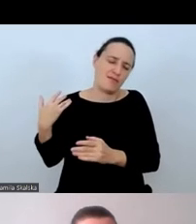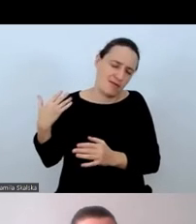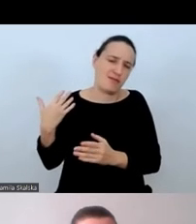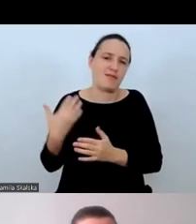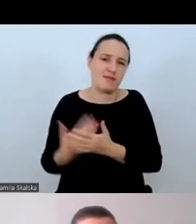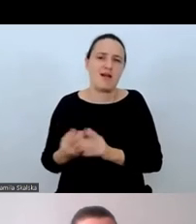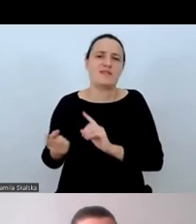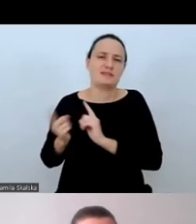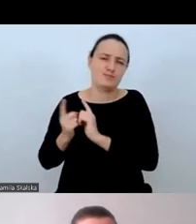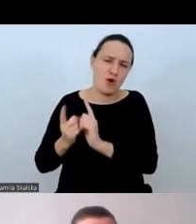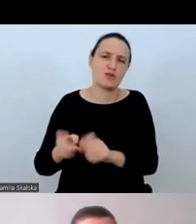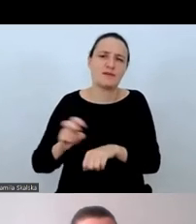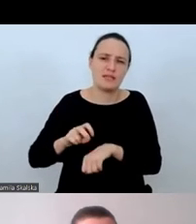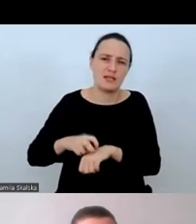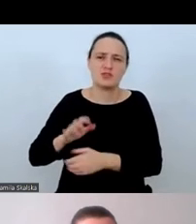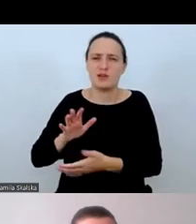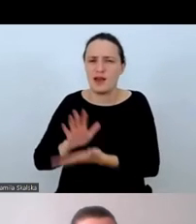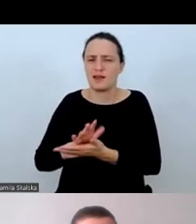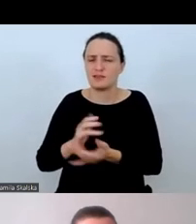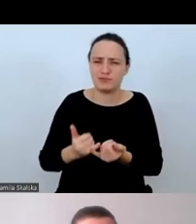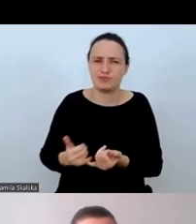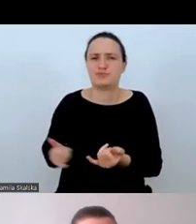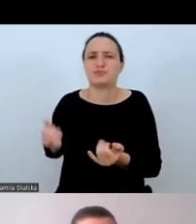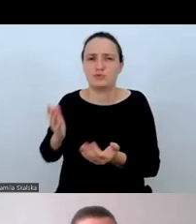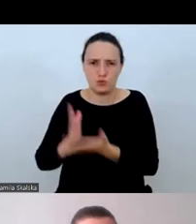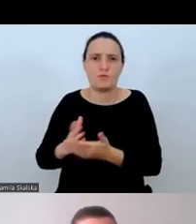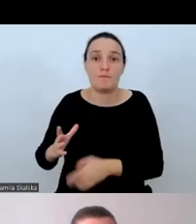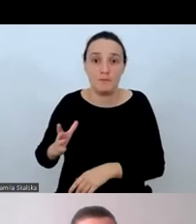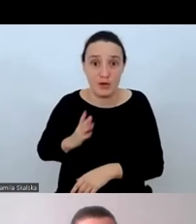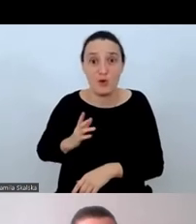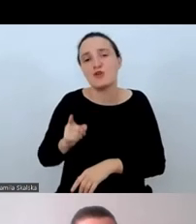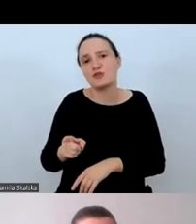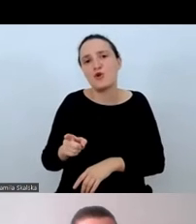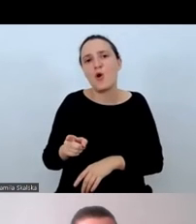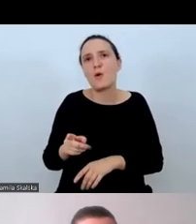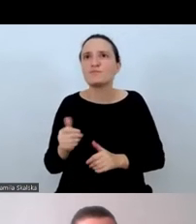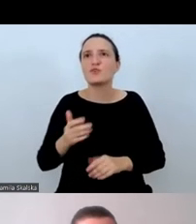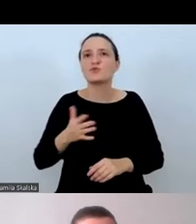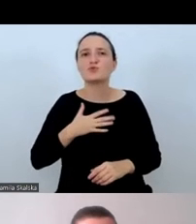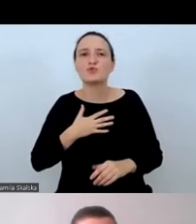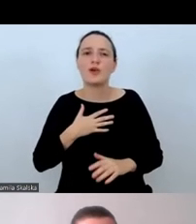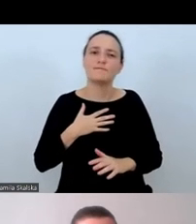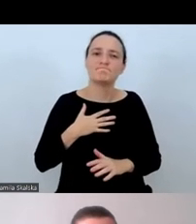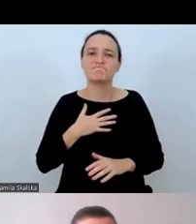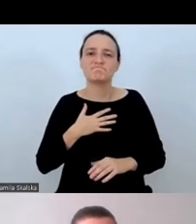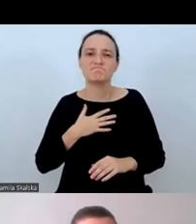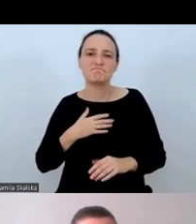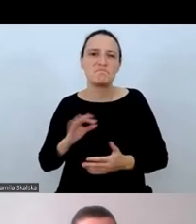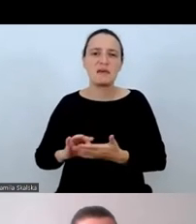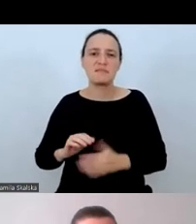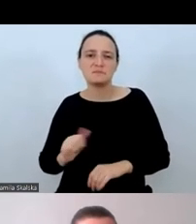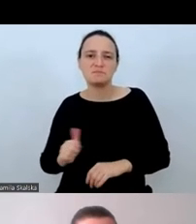medycznych, będzie on czuł się w takiej sytuacji pewniej